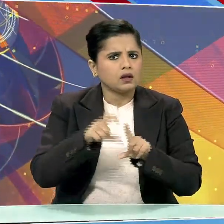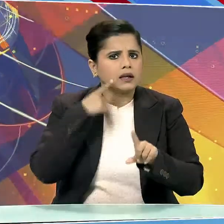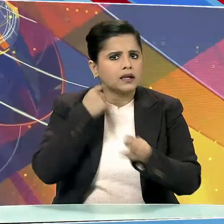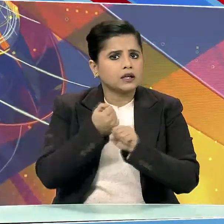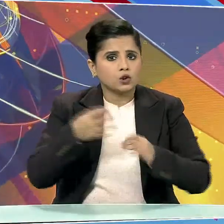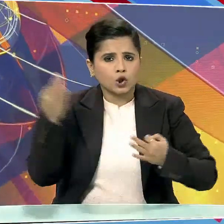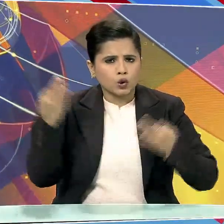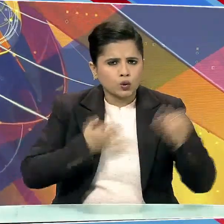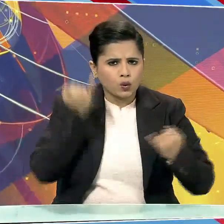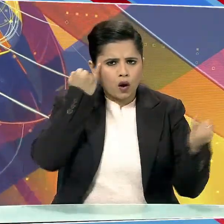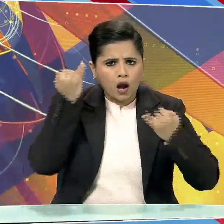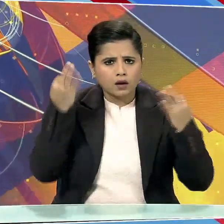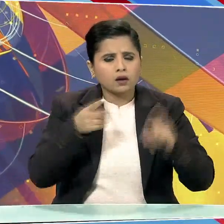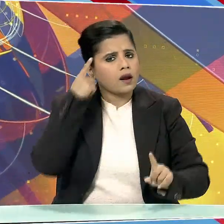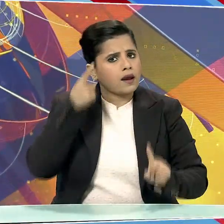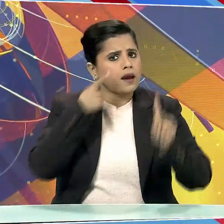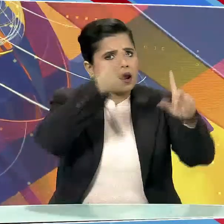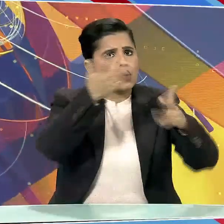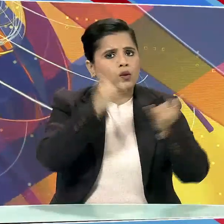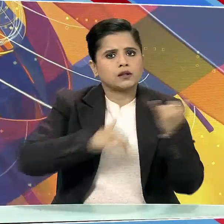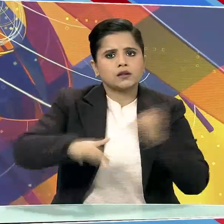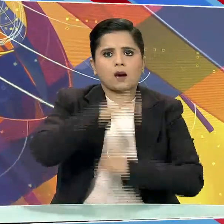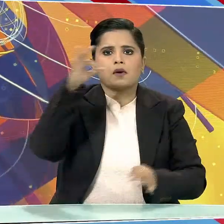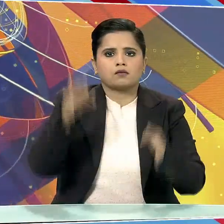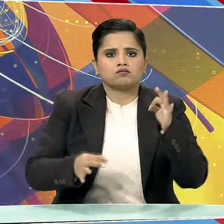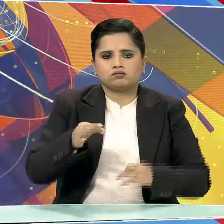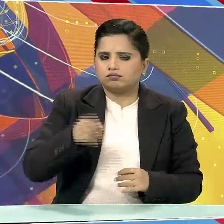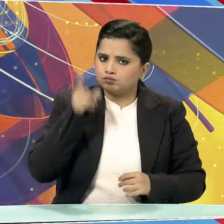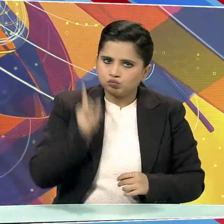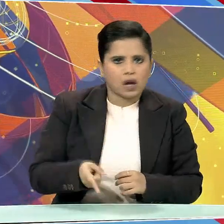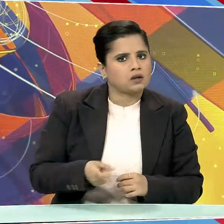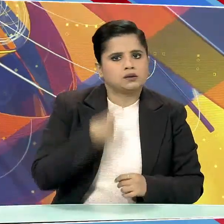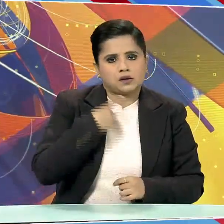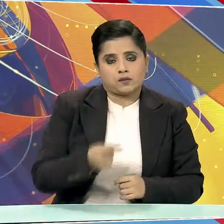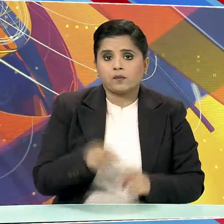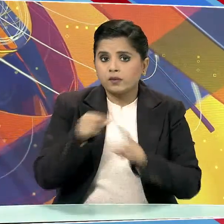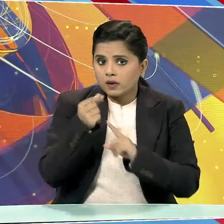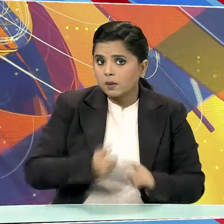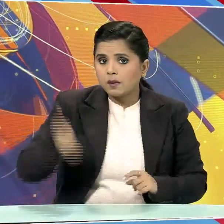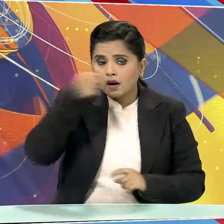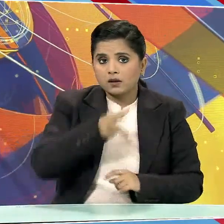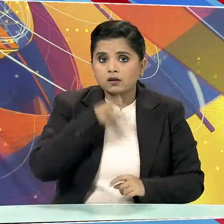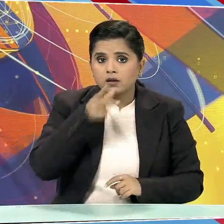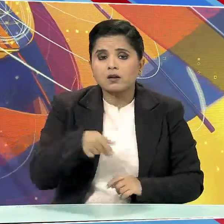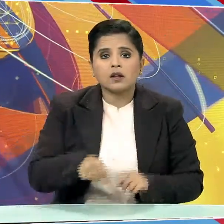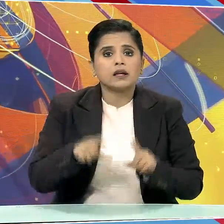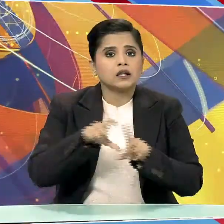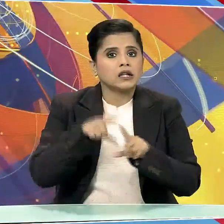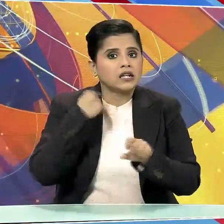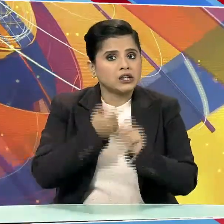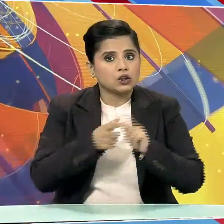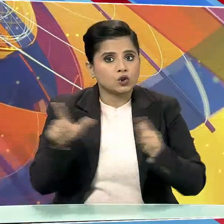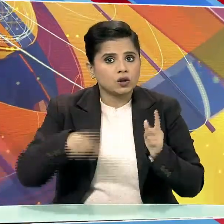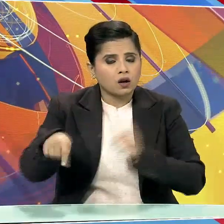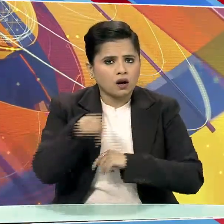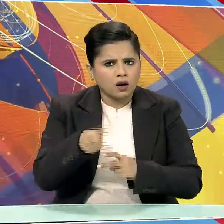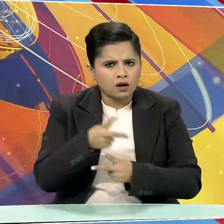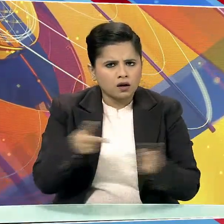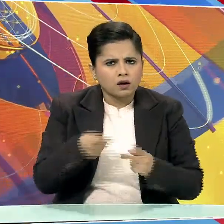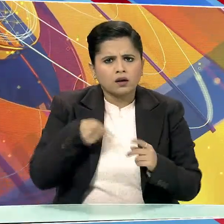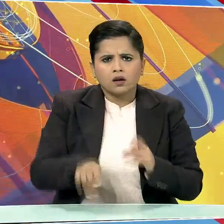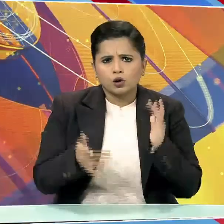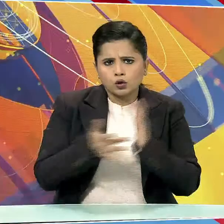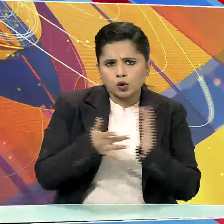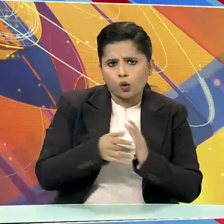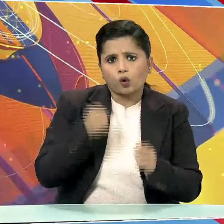नवाचार का मुख्य लक्ष सामाजिक न्याय होना चाहिए राश्पती ने कहा कि डिज्टल तकनीक ने सरकार के